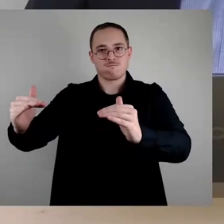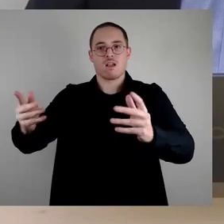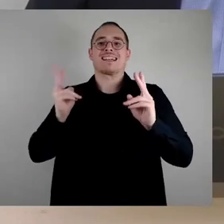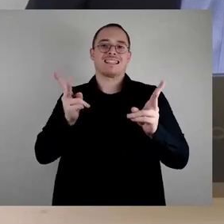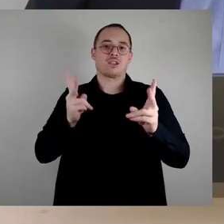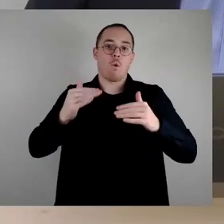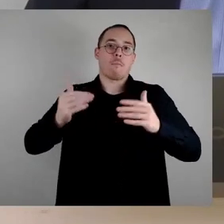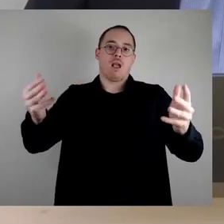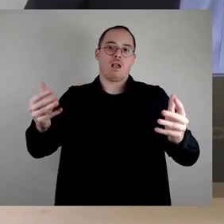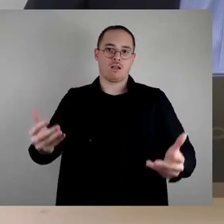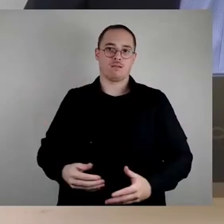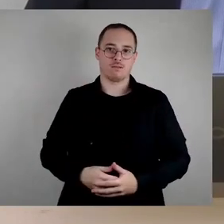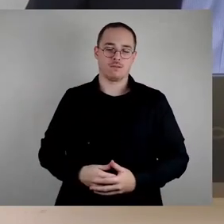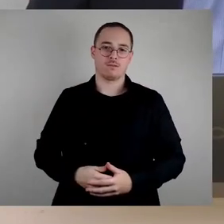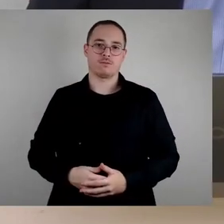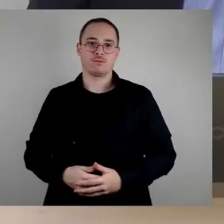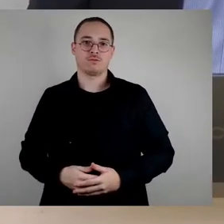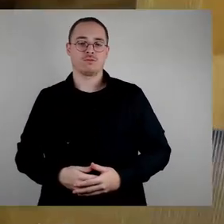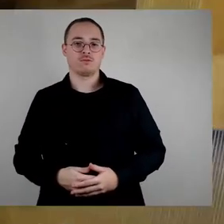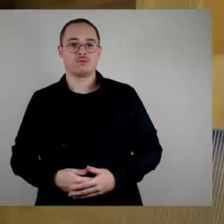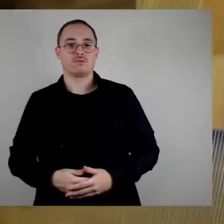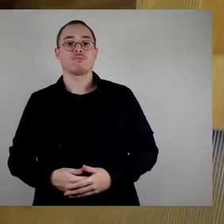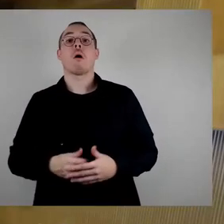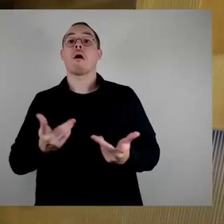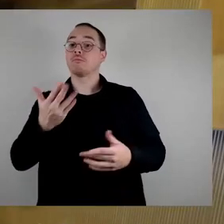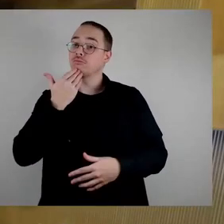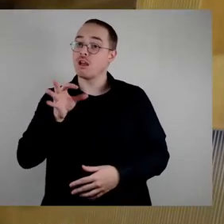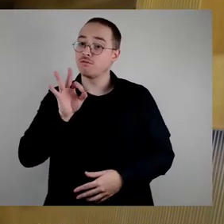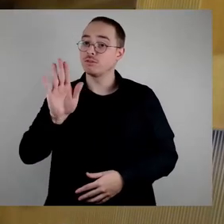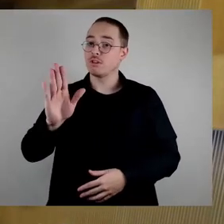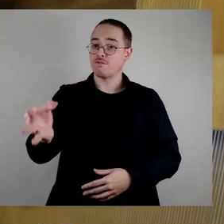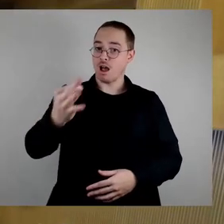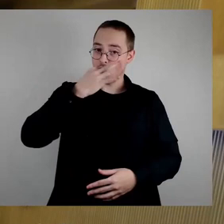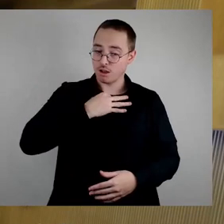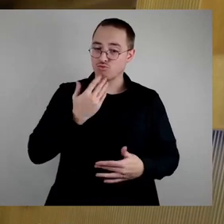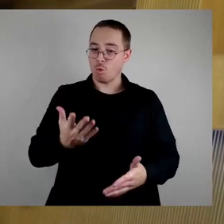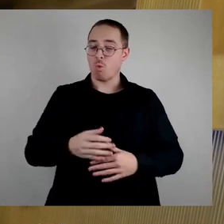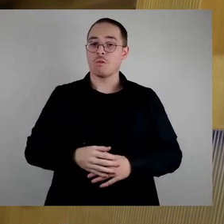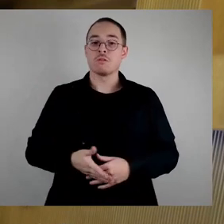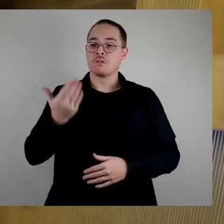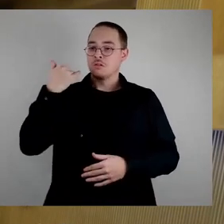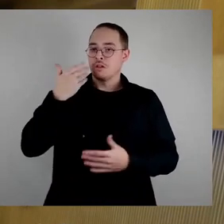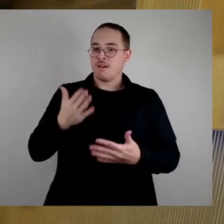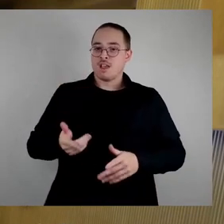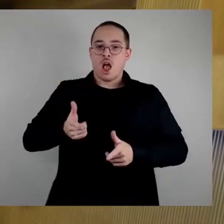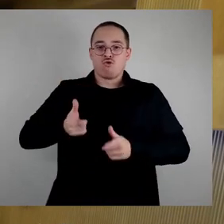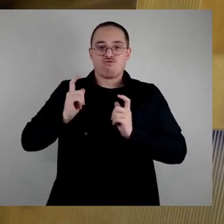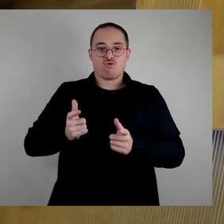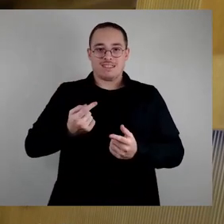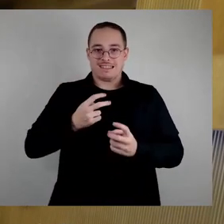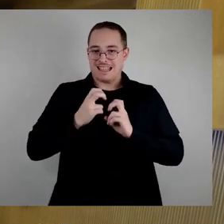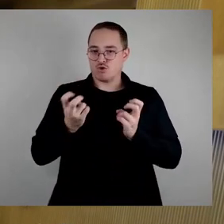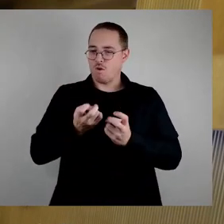Sehr geehrter Herr Stadtrat, danke für Ihre Frage. In der Ausschusssitzung, wo wir sehr intensiv diskutiert haben und